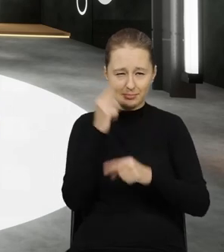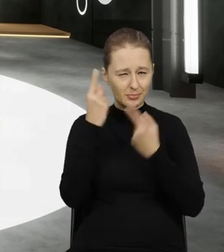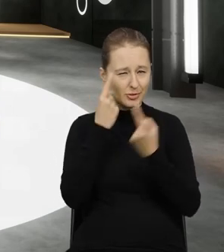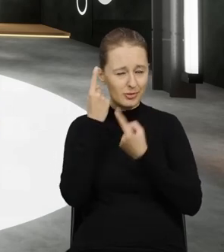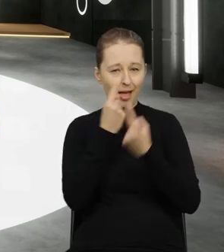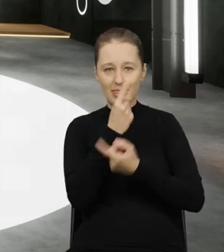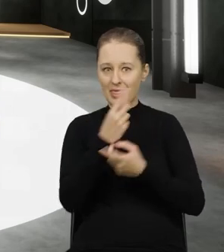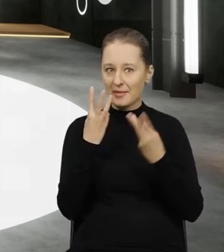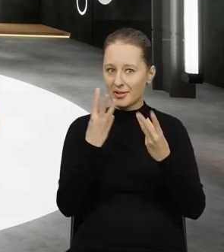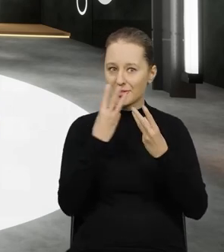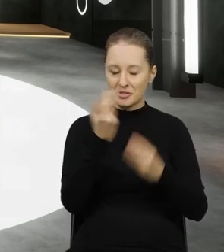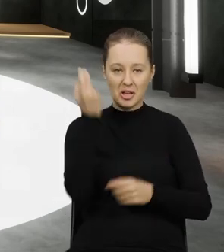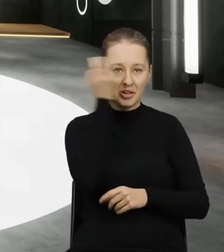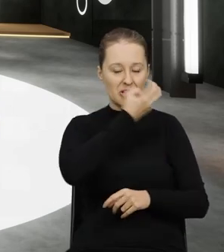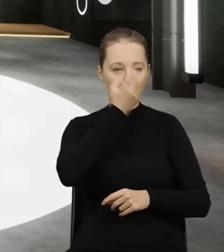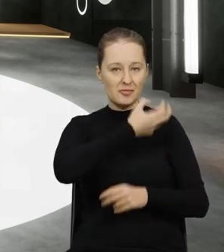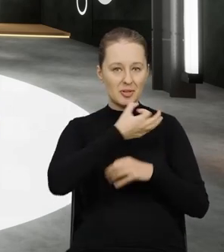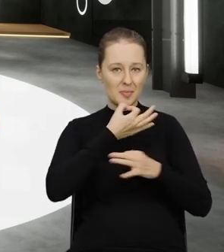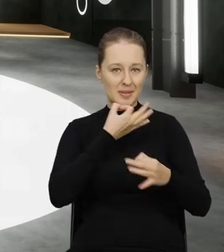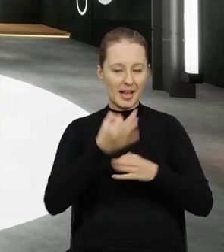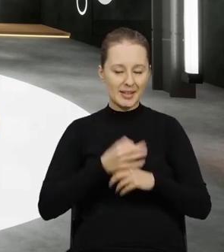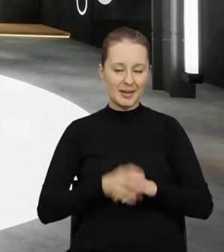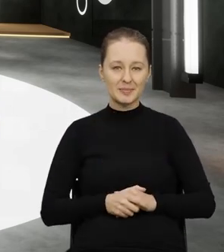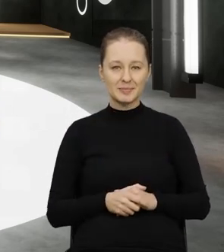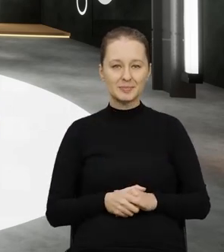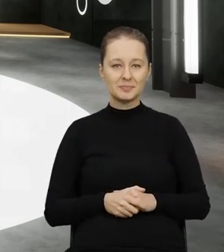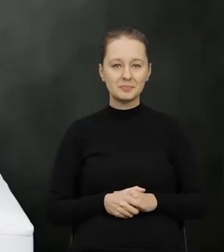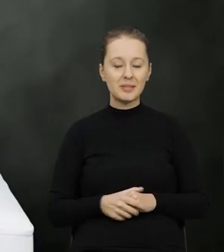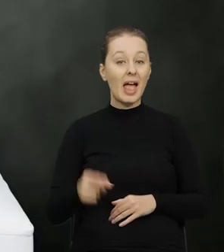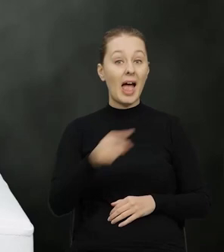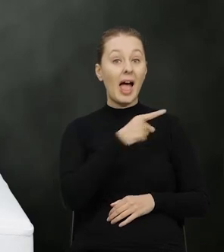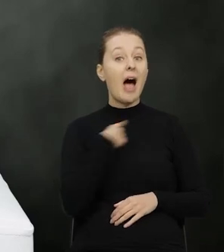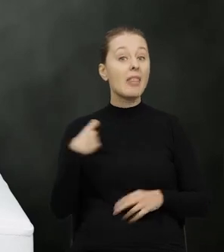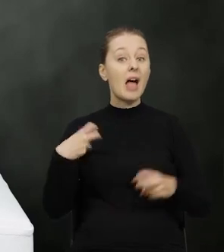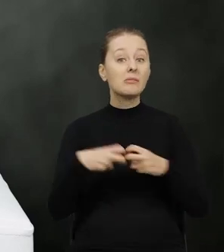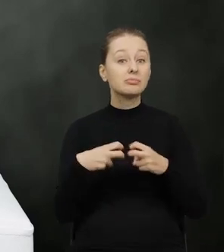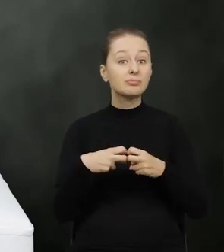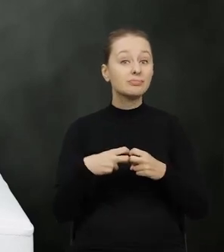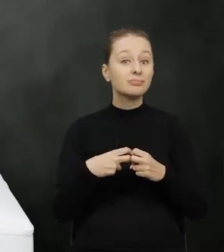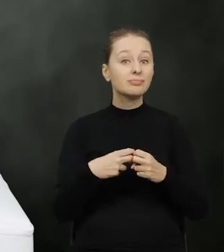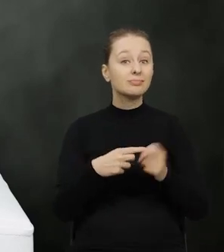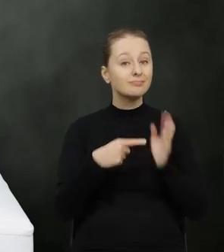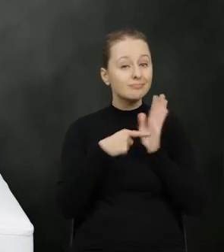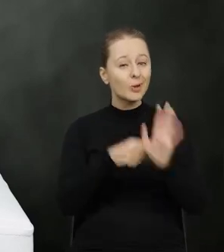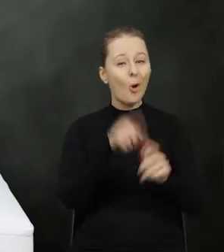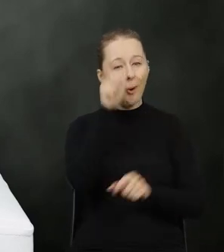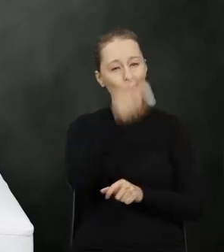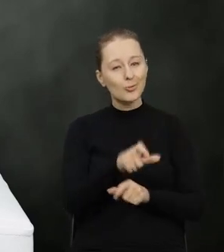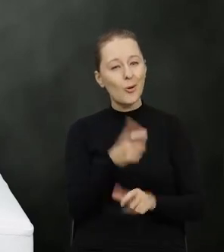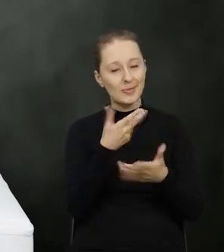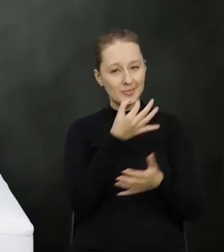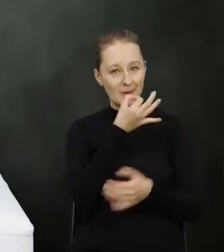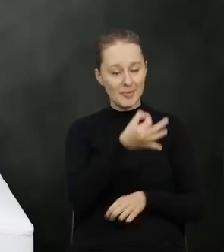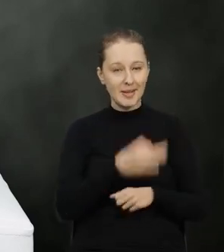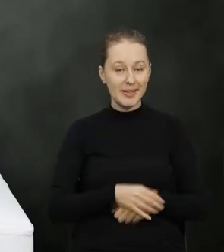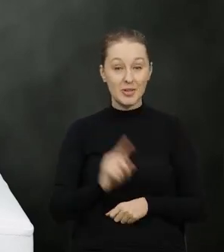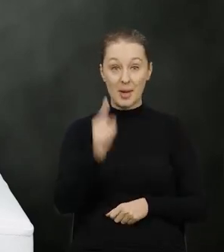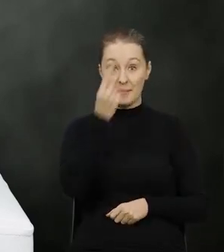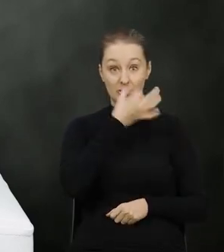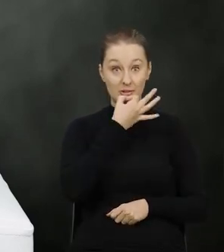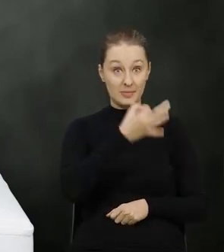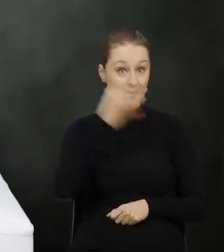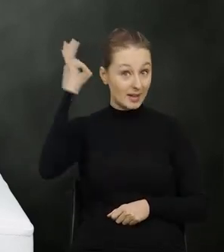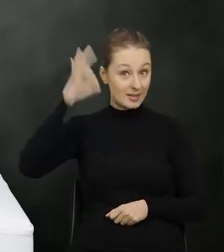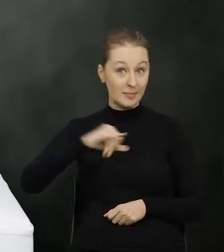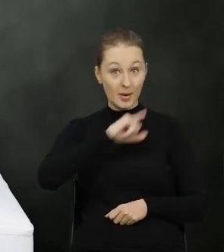chyba najważniejsze, najciekawsze pytania. Tutaj nasi internauci wskazali osobę, do której to pytanie kierują.